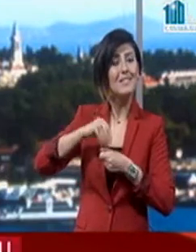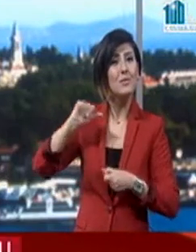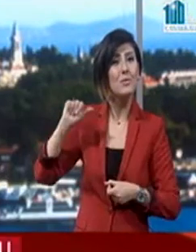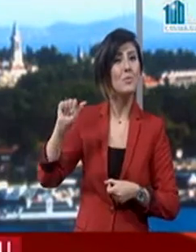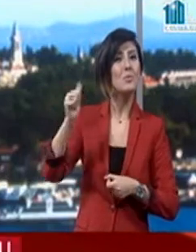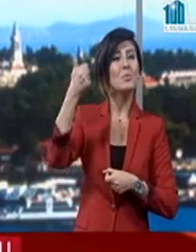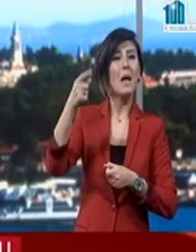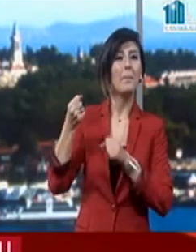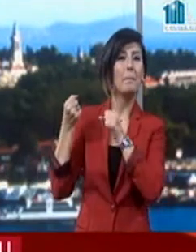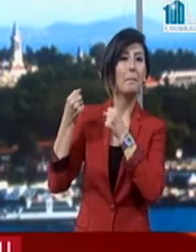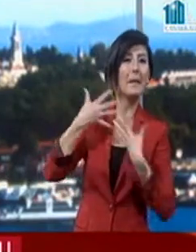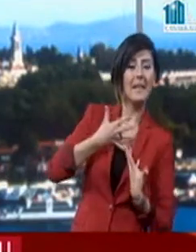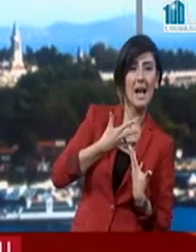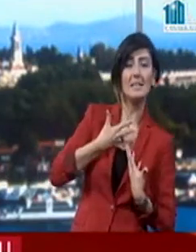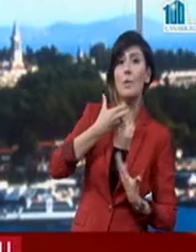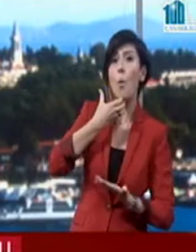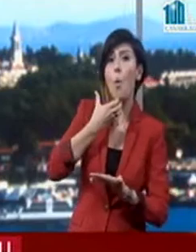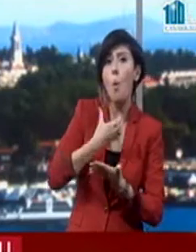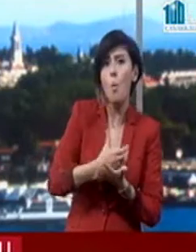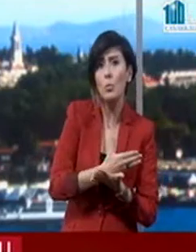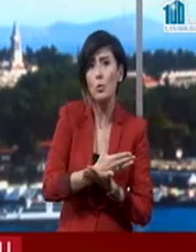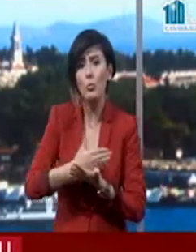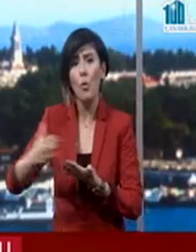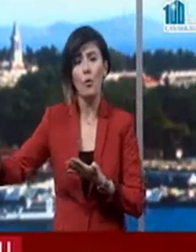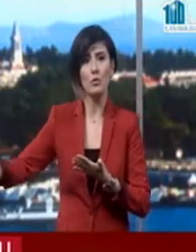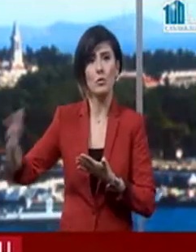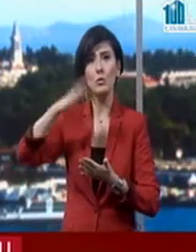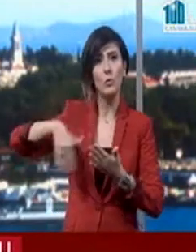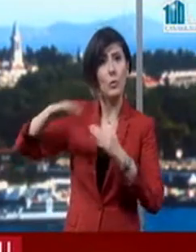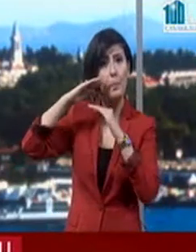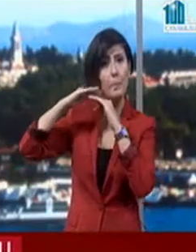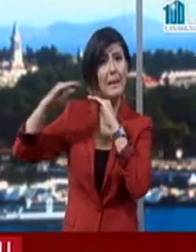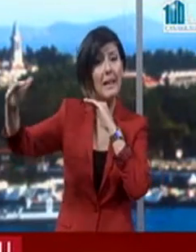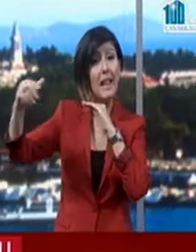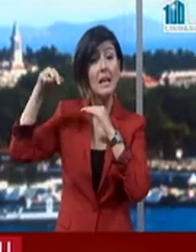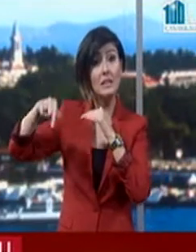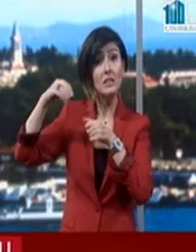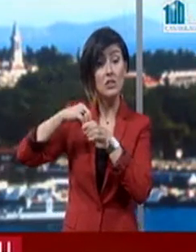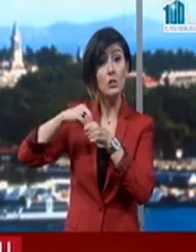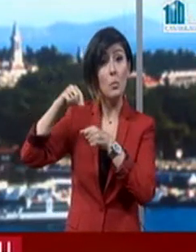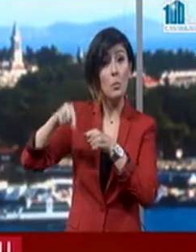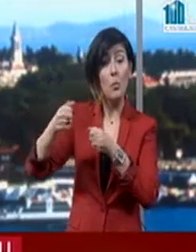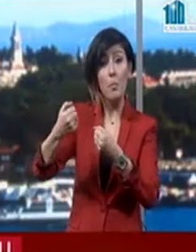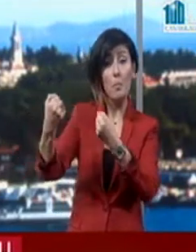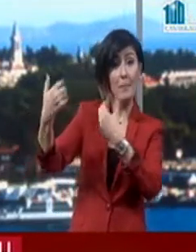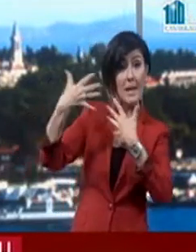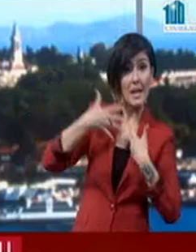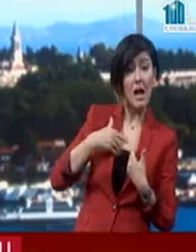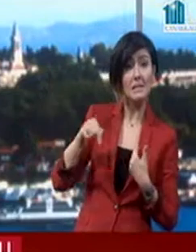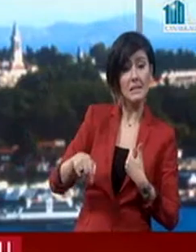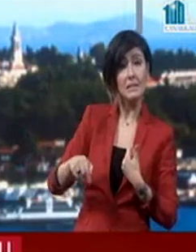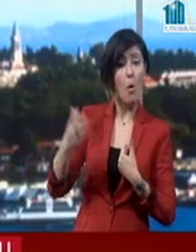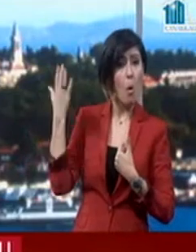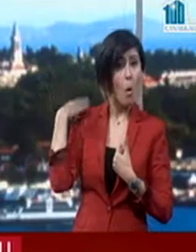bir mirastır. Ve ebediyen bütün milletimiz tarafında da bu miras omuzlarda taşınacak.